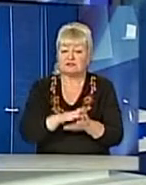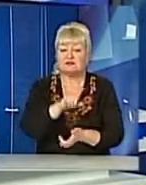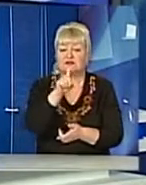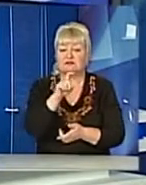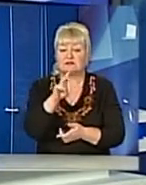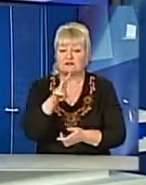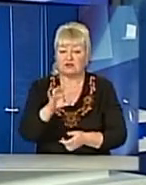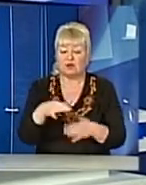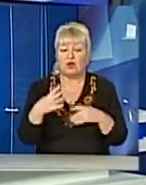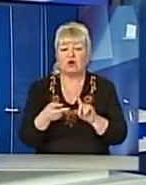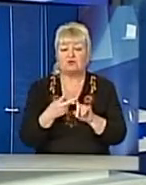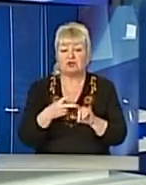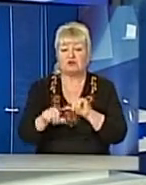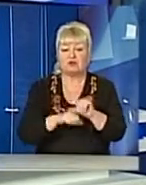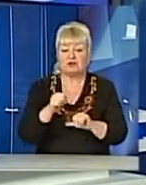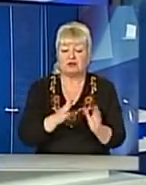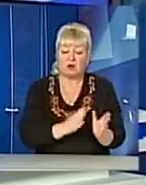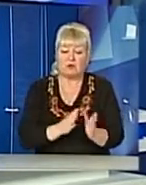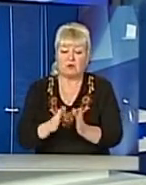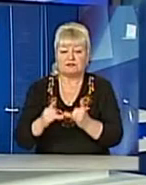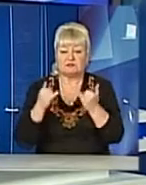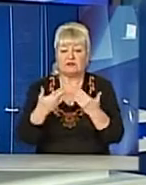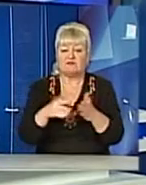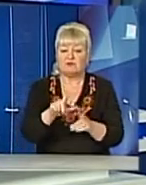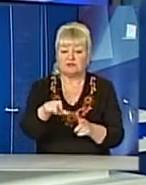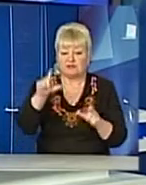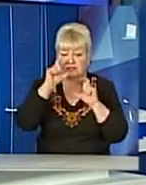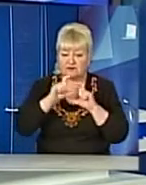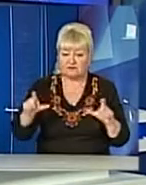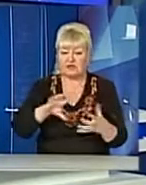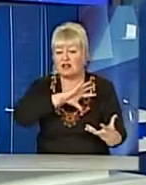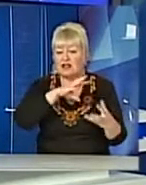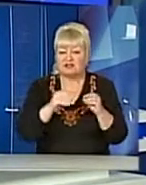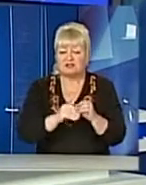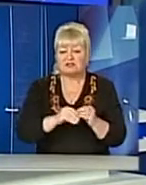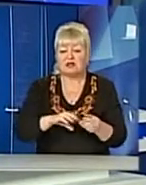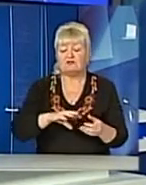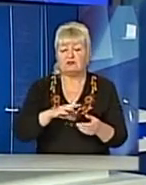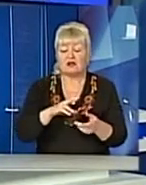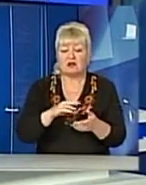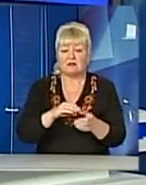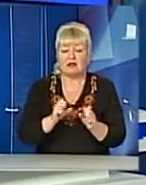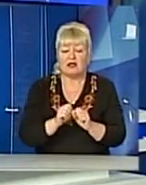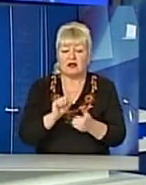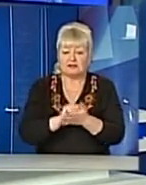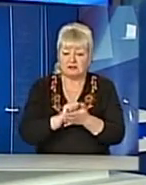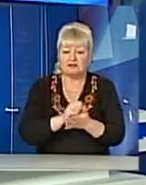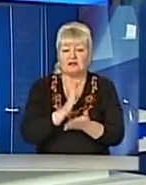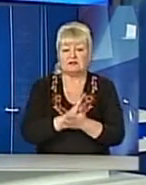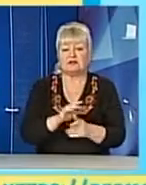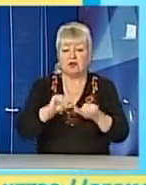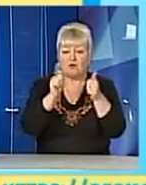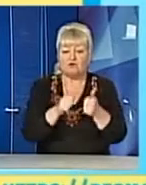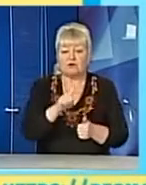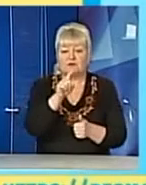оцінюванні, адже вже другий рік поспіль для випускників шкіл державна підсумкова атестація з трьох предметів проходить у формі незалежного тестування.